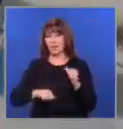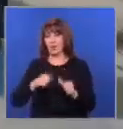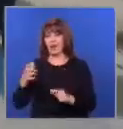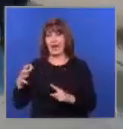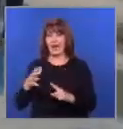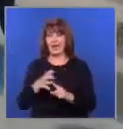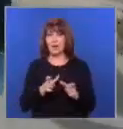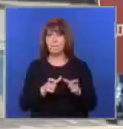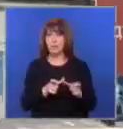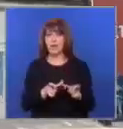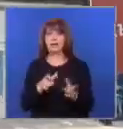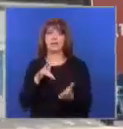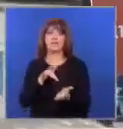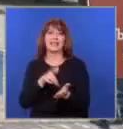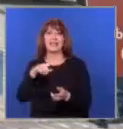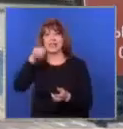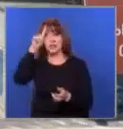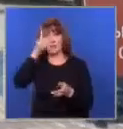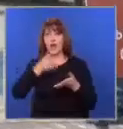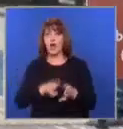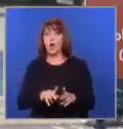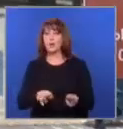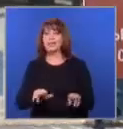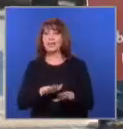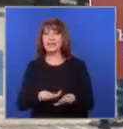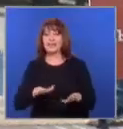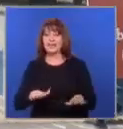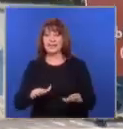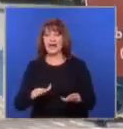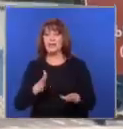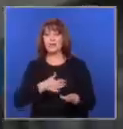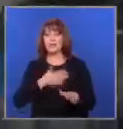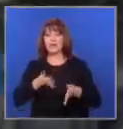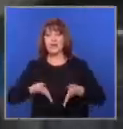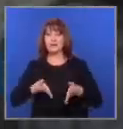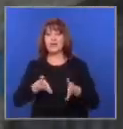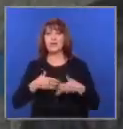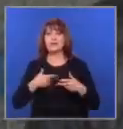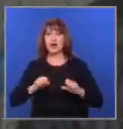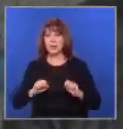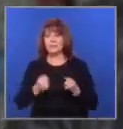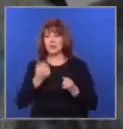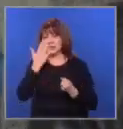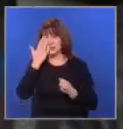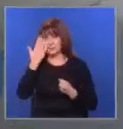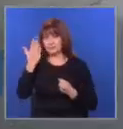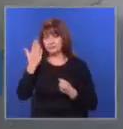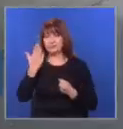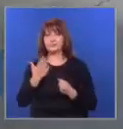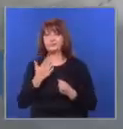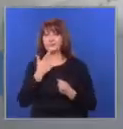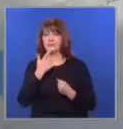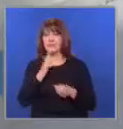Луката в центъра на София родители на деца загинали на пътя поискаха бърз и справедлив процес за смъртта на 15-годишния Филип.